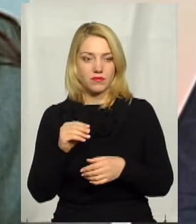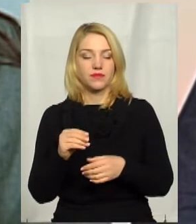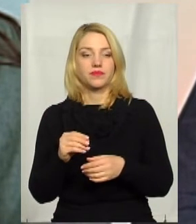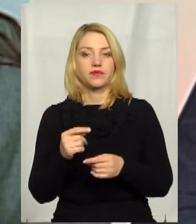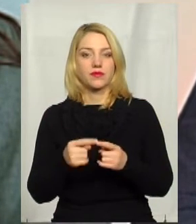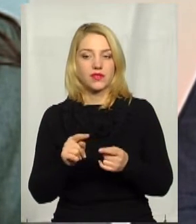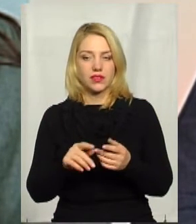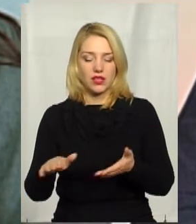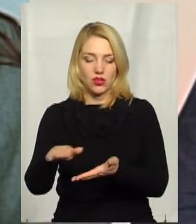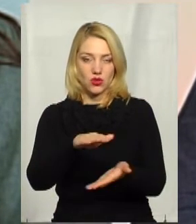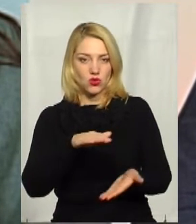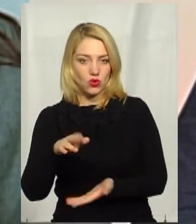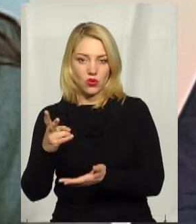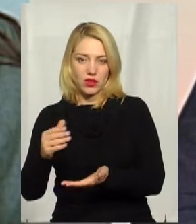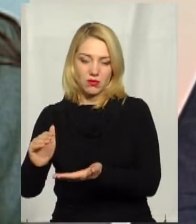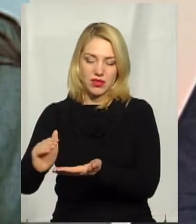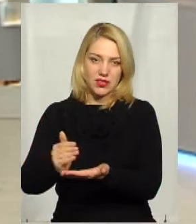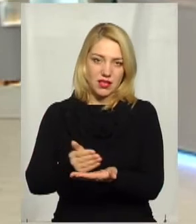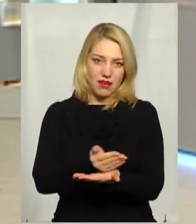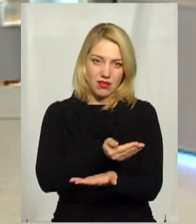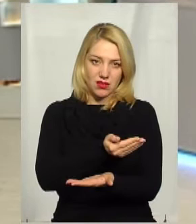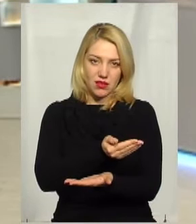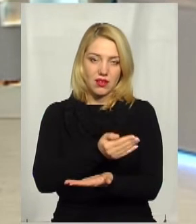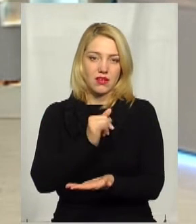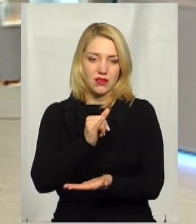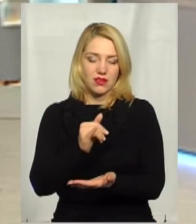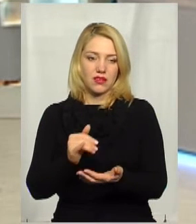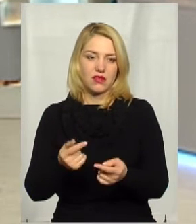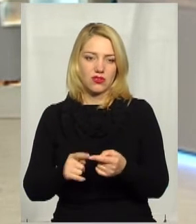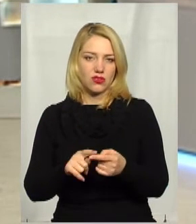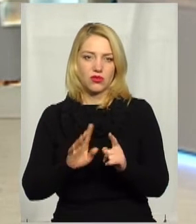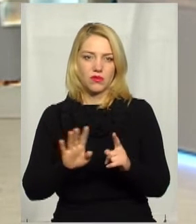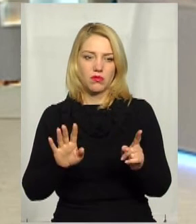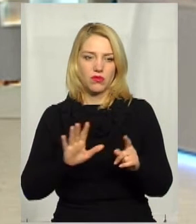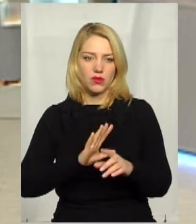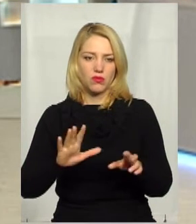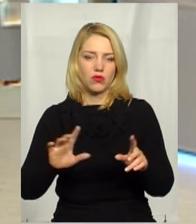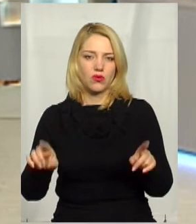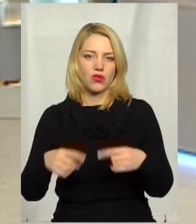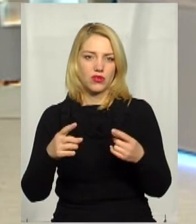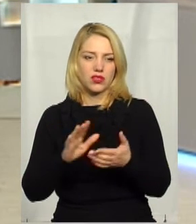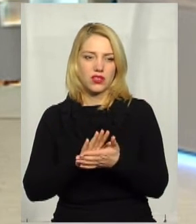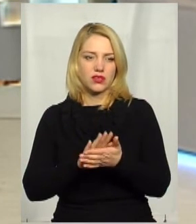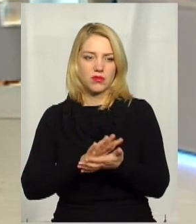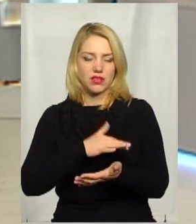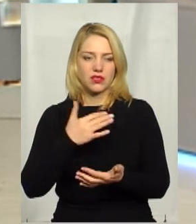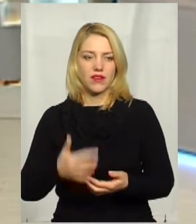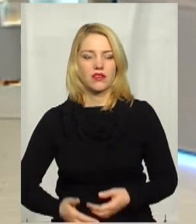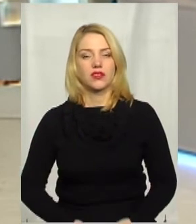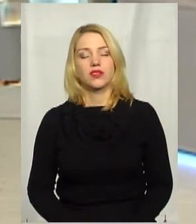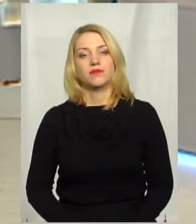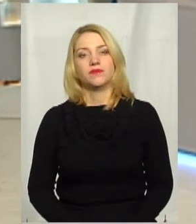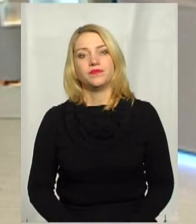верхній слой треба зняти і завести все ж таки на сміттєзвалище, організоване для подальшої утилізації.